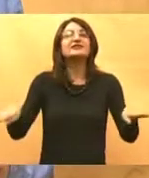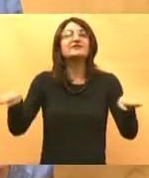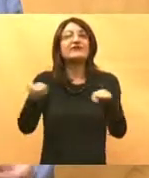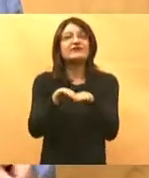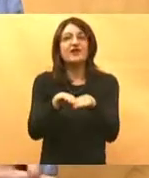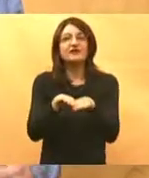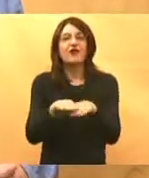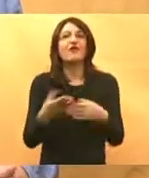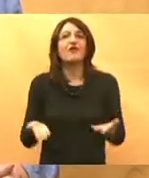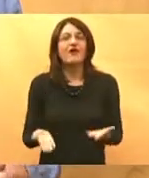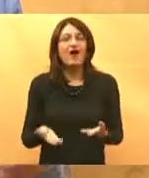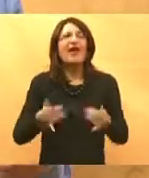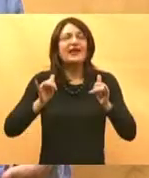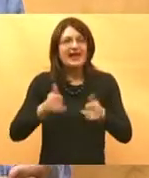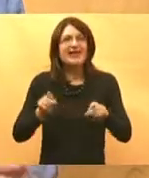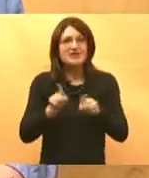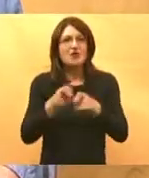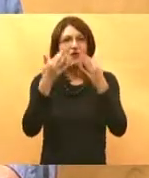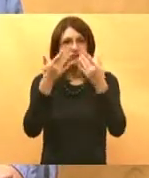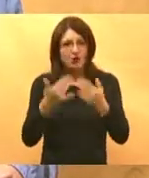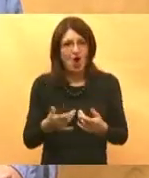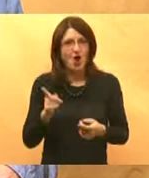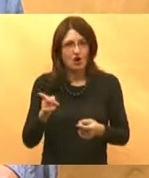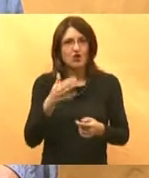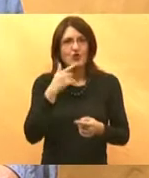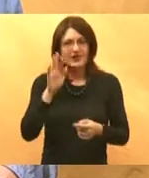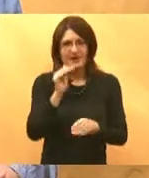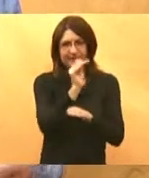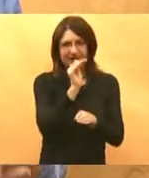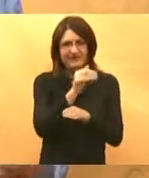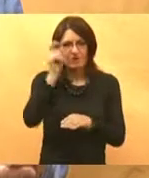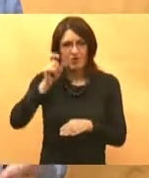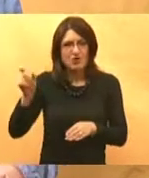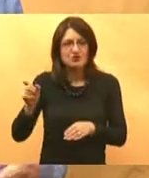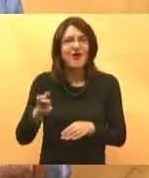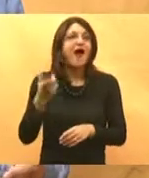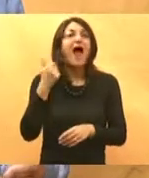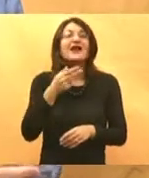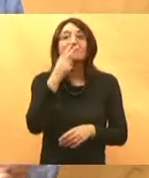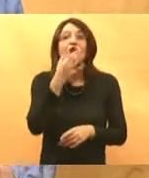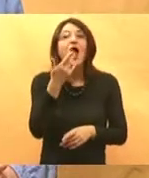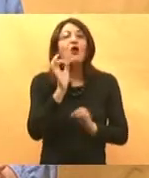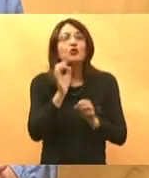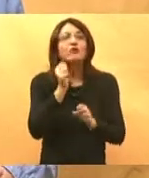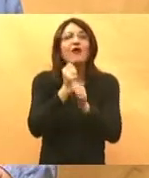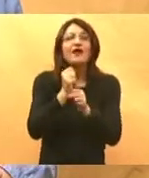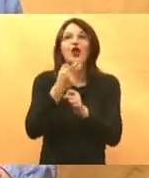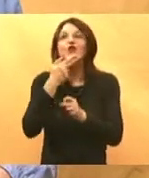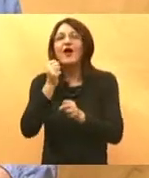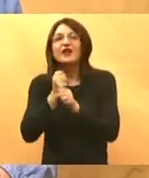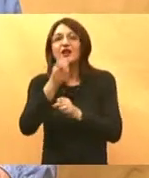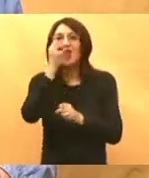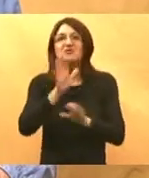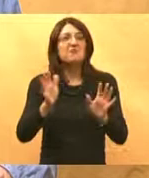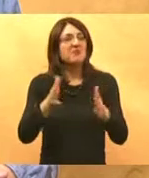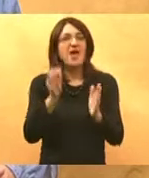varijante po broju pacijenata, ali ne analizira se kvaliteta i opseg rada, ne stimulira se to, a općenito smo izrazito administrativno i